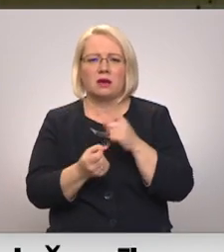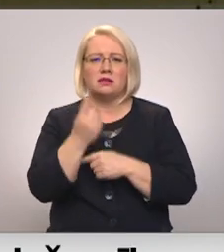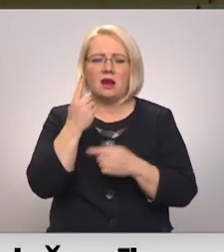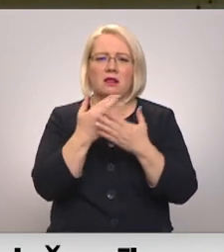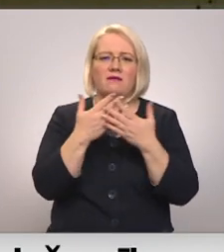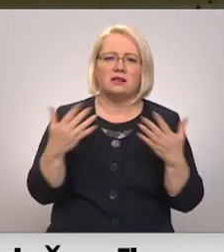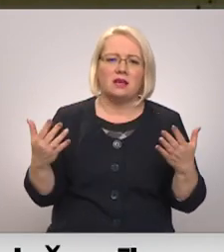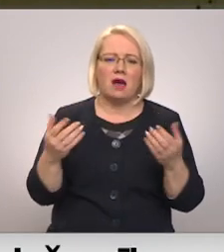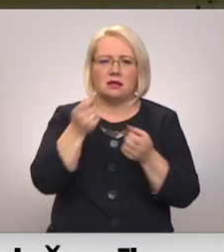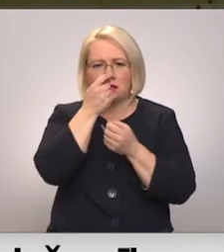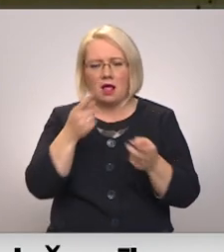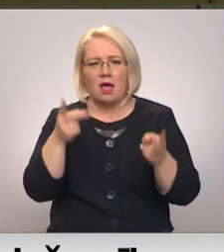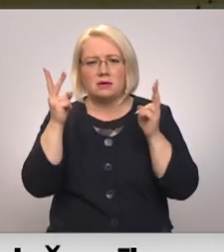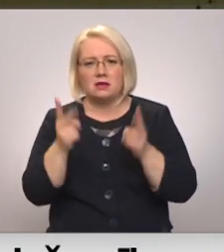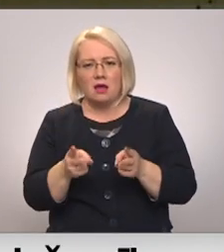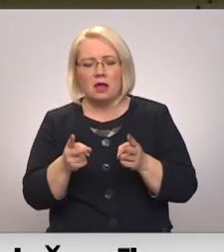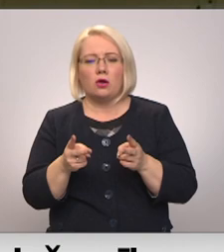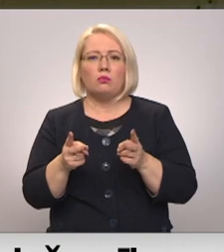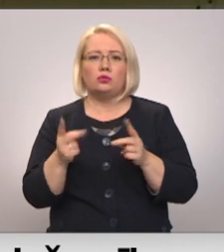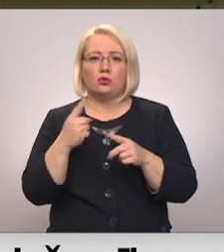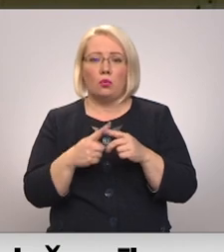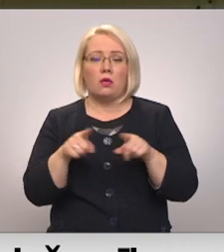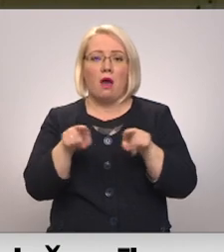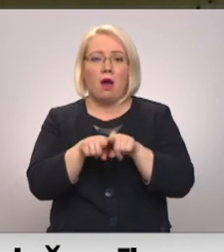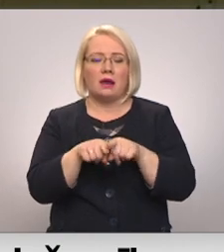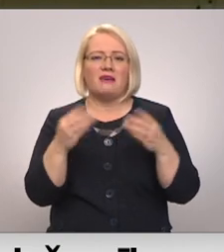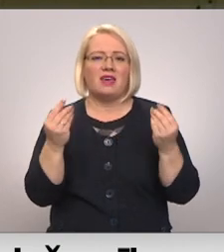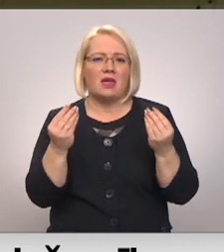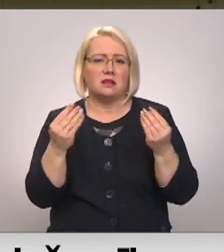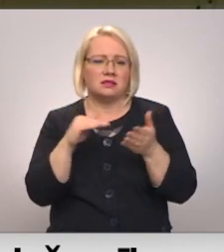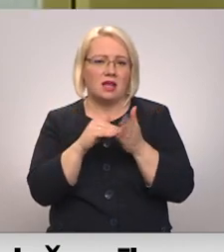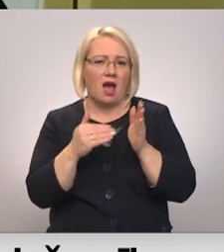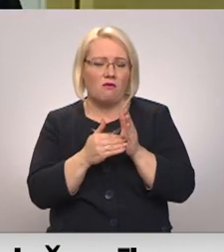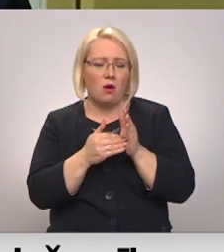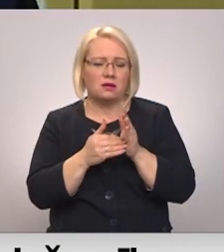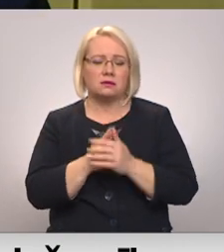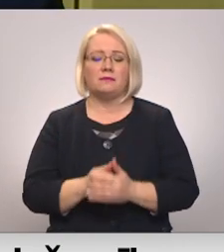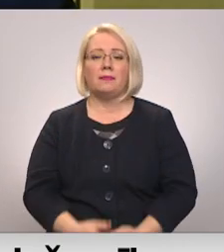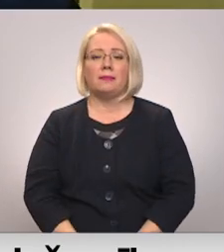nelēmas gadījumus un arī finansiālais stāvoklis.